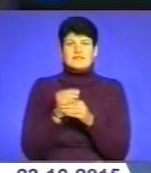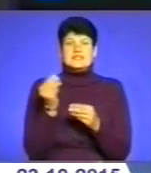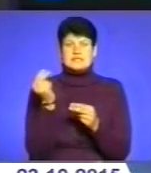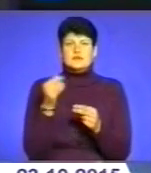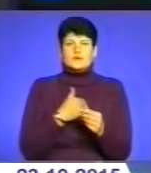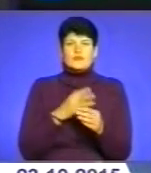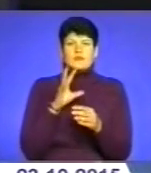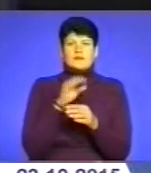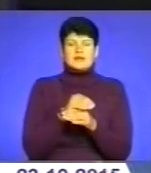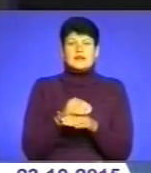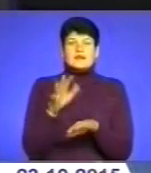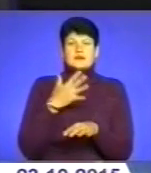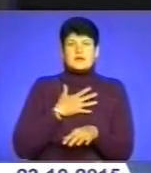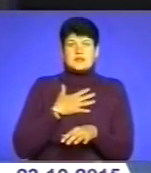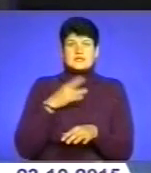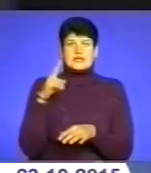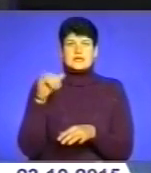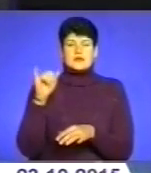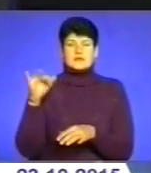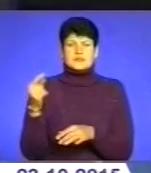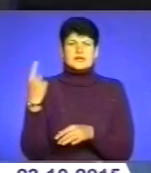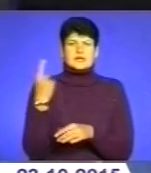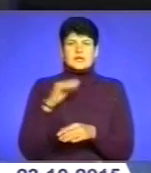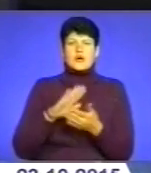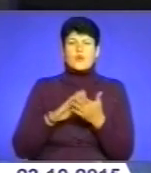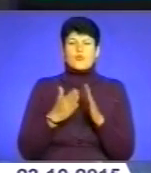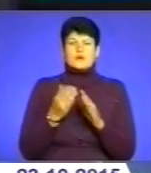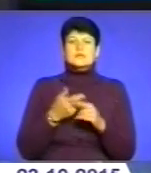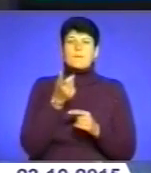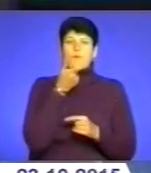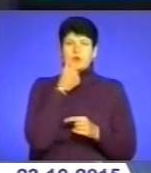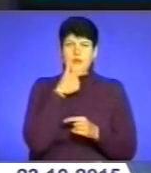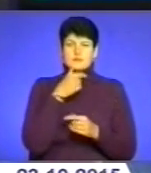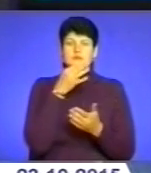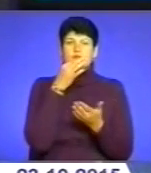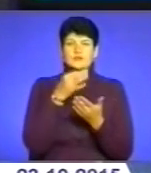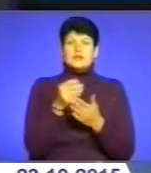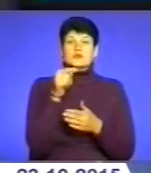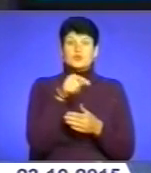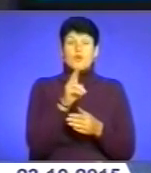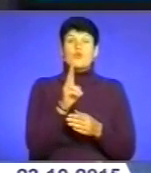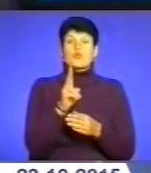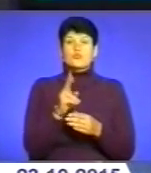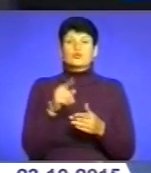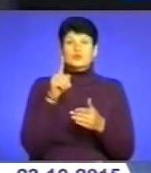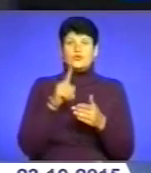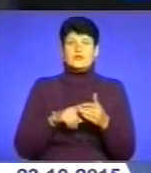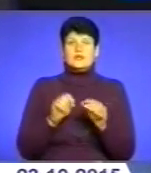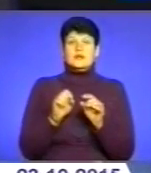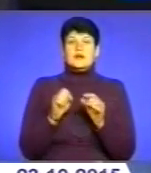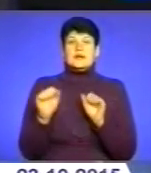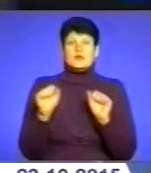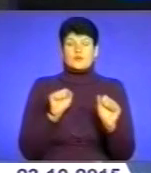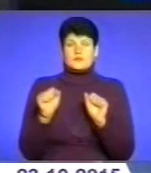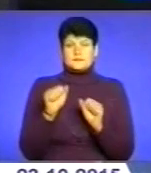бізнесмени канадської діаспори. Єдиною умовою підприємці називають порядність та відповідальність того, кому тернополяни довірять керувати громадою.